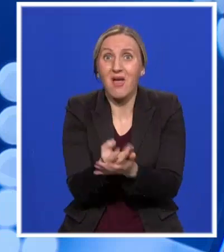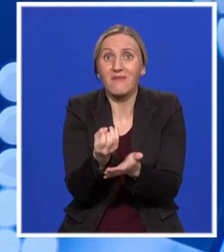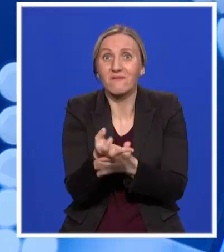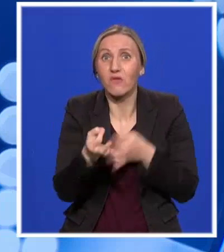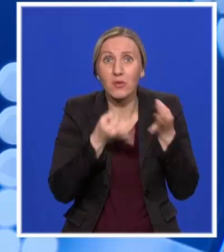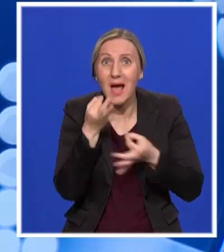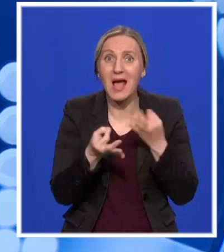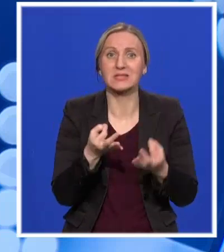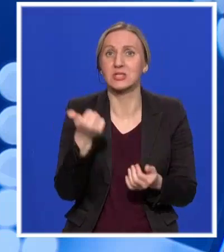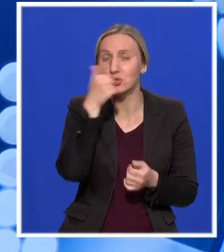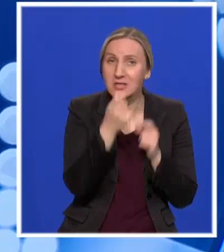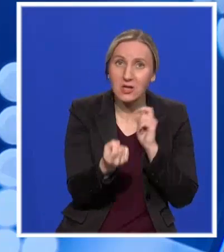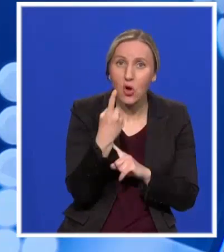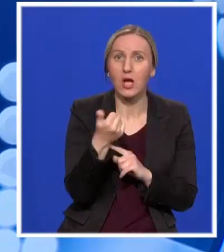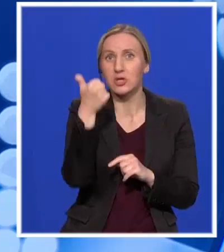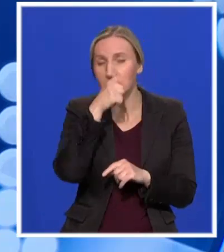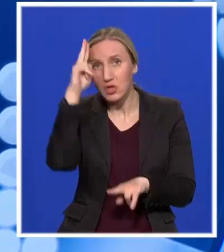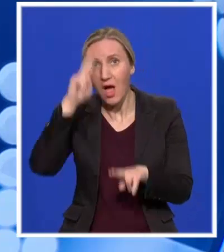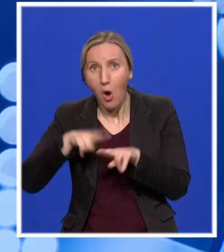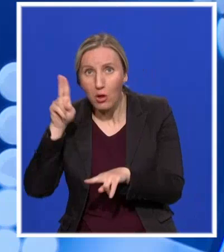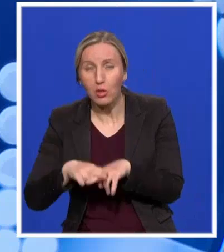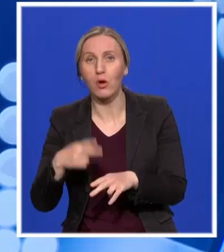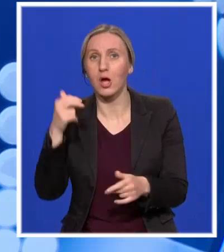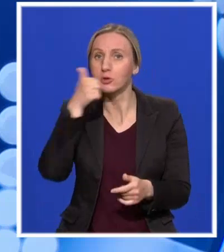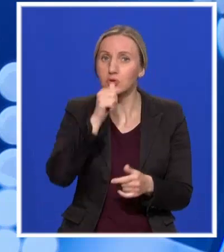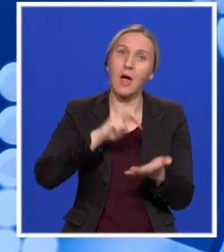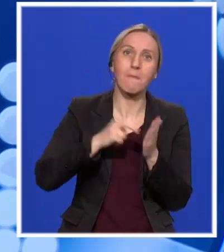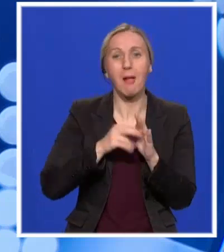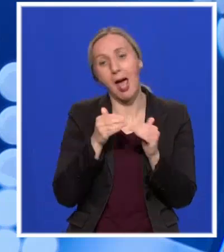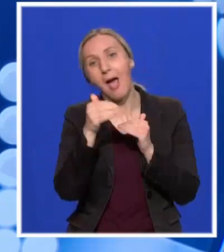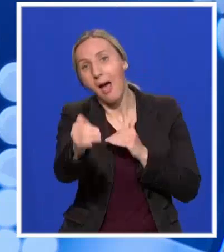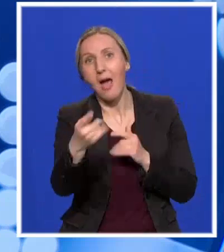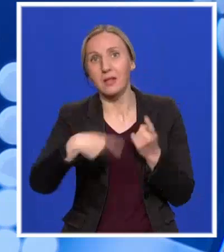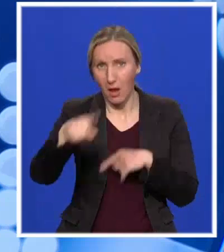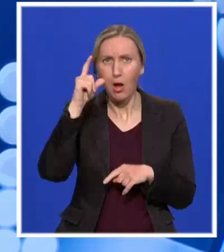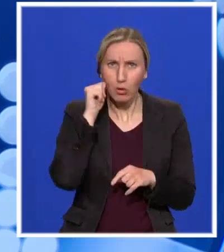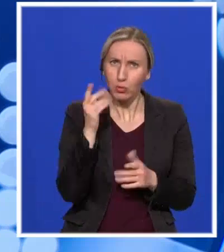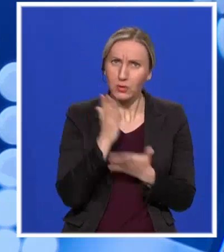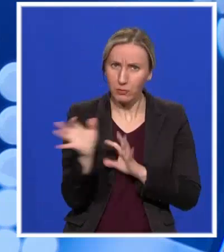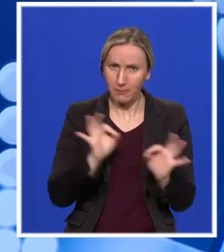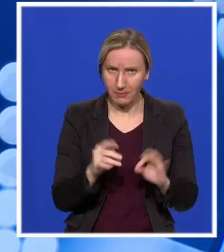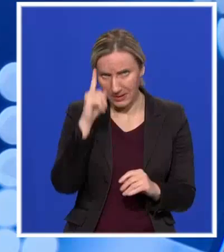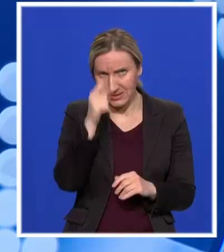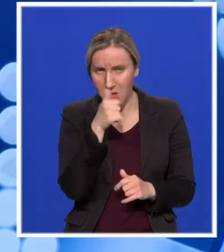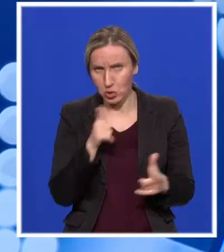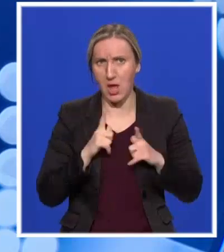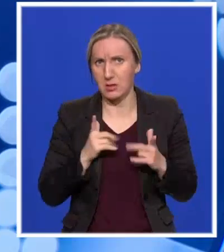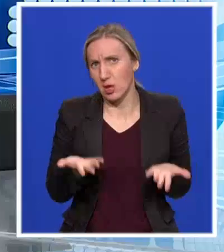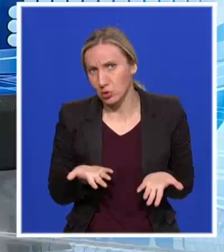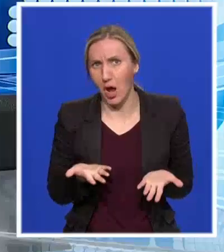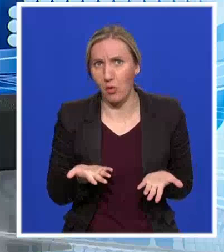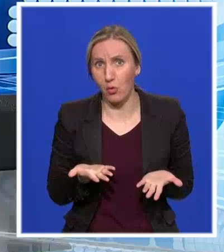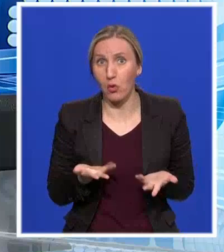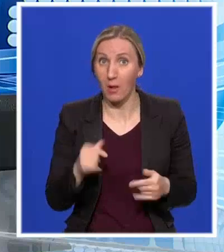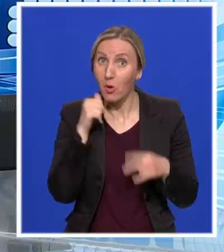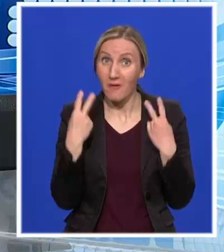dešava, kakve se mnjere donose, šta se planira, da bi ljudi bili pripremljeni, da bi znali što ih očekuju u kriznim vremenima, je važno